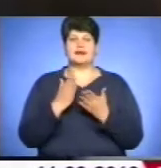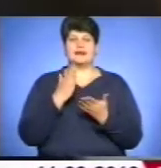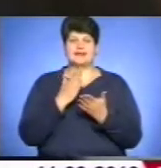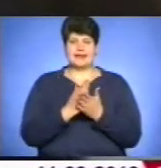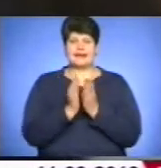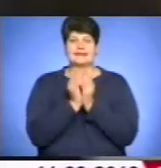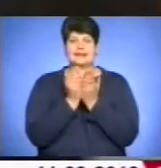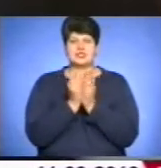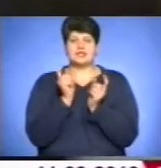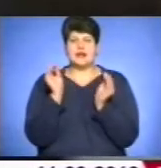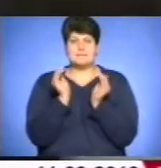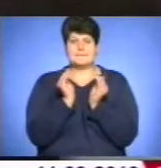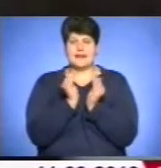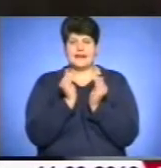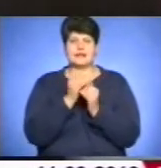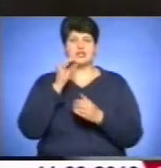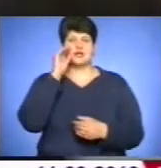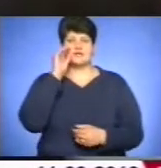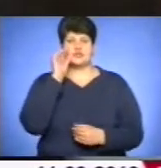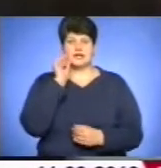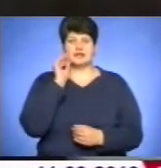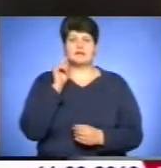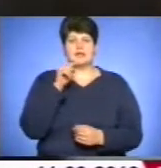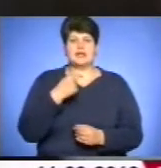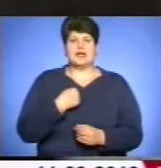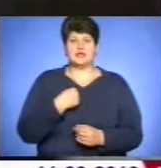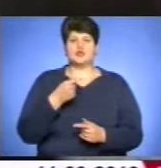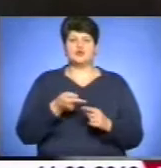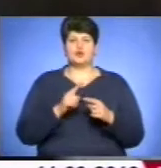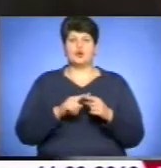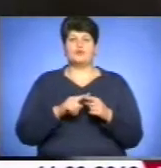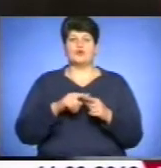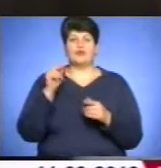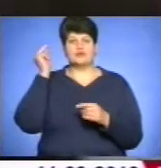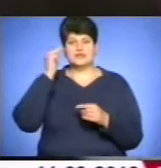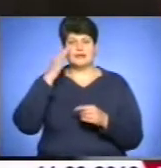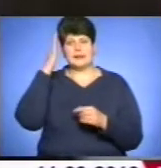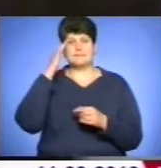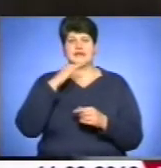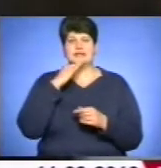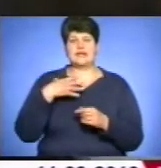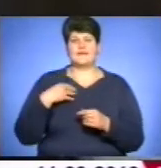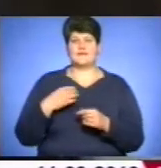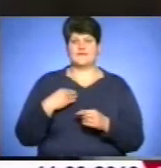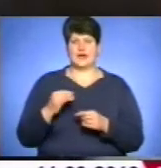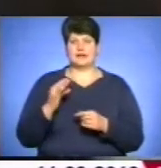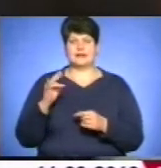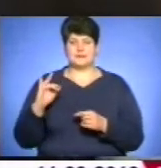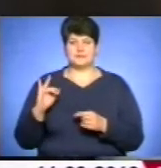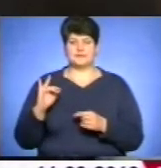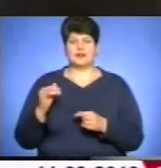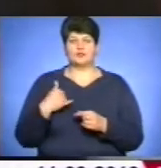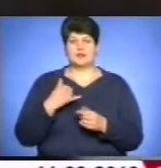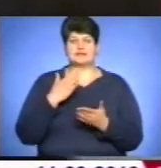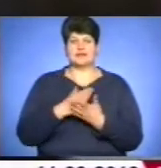книжечка маленька Шевченка. Цьому ми навчили батьки мої і мої родичі львів'яни. Є в нас